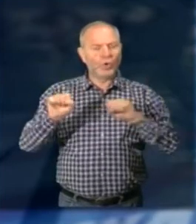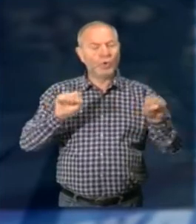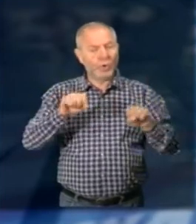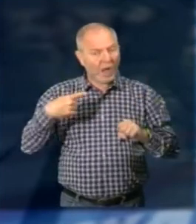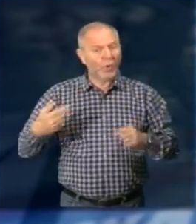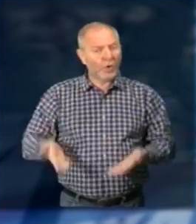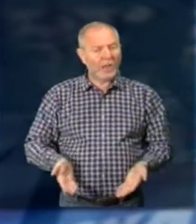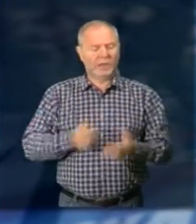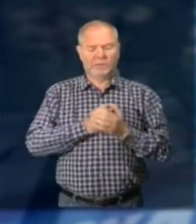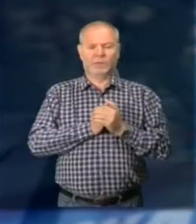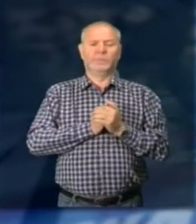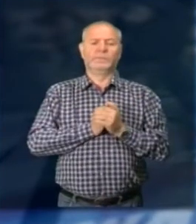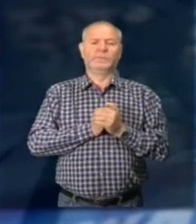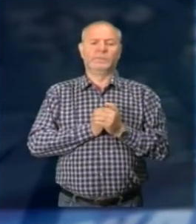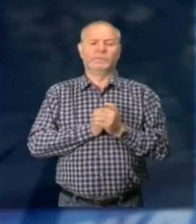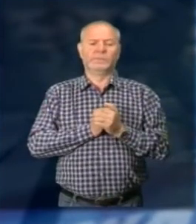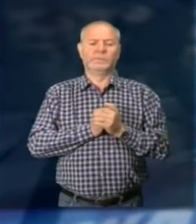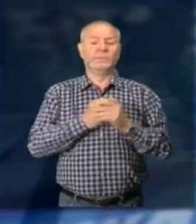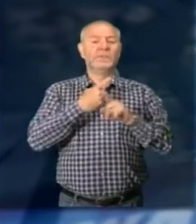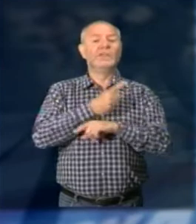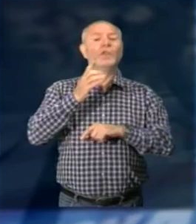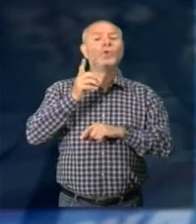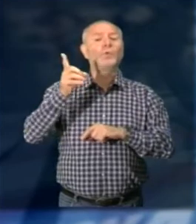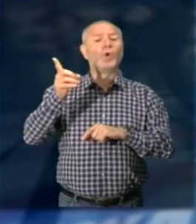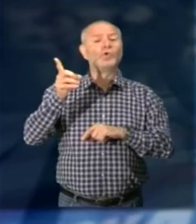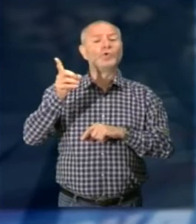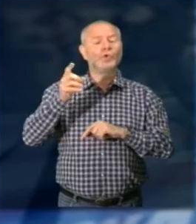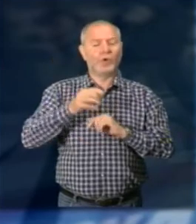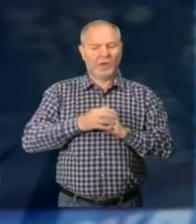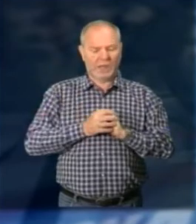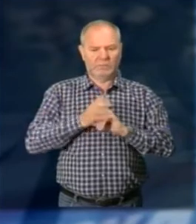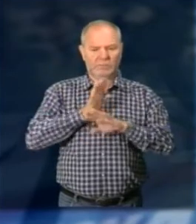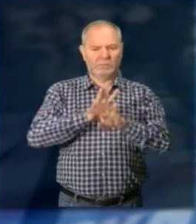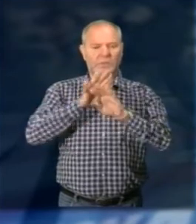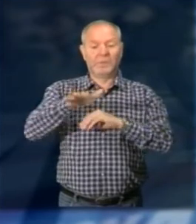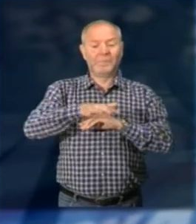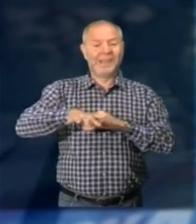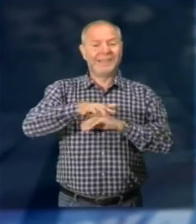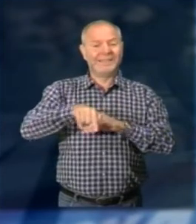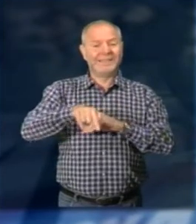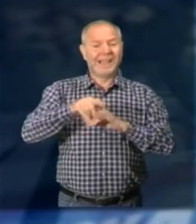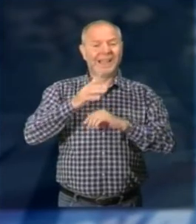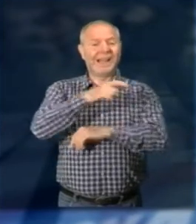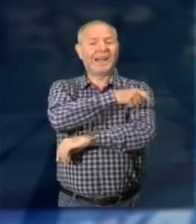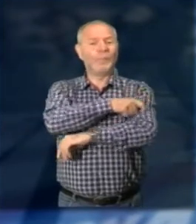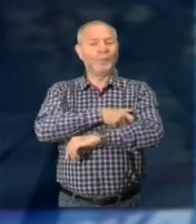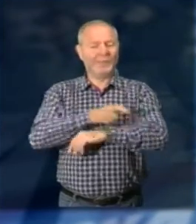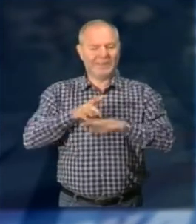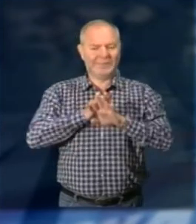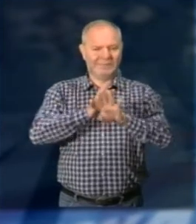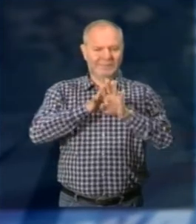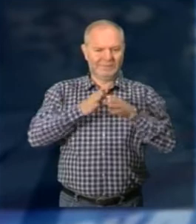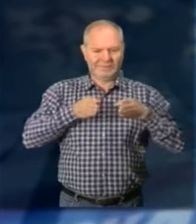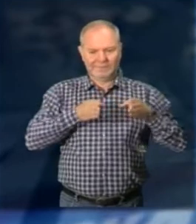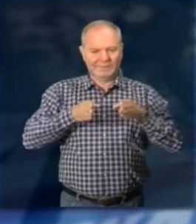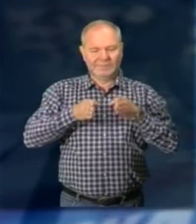violenza Siamo a Domodossola dove il corteo partito da Piazza Repubblica dell'Ossola Ha sfilato lungo Corso Fratelli di